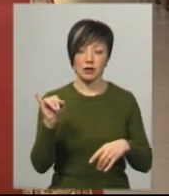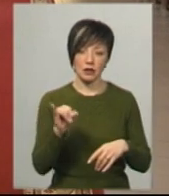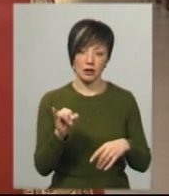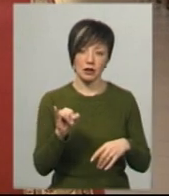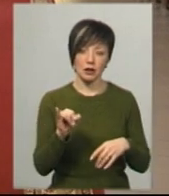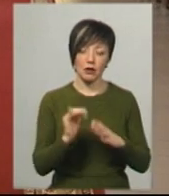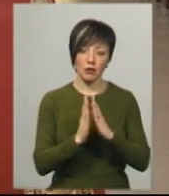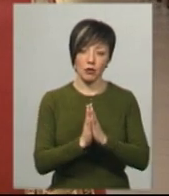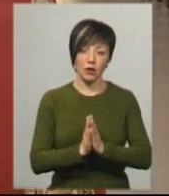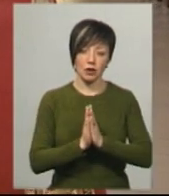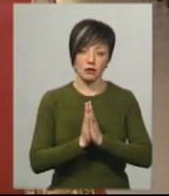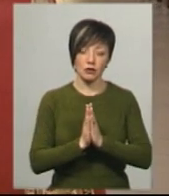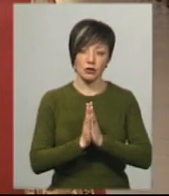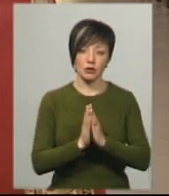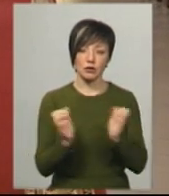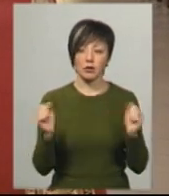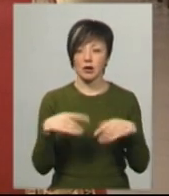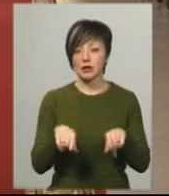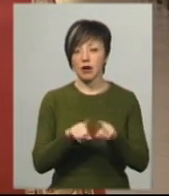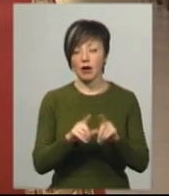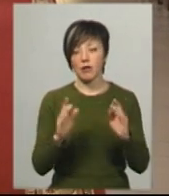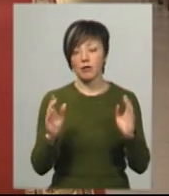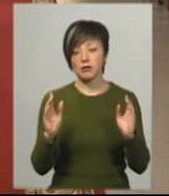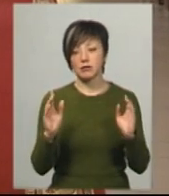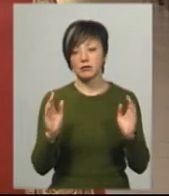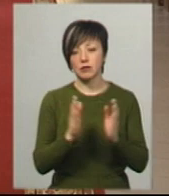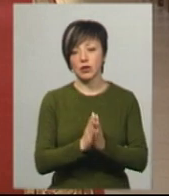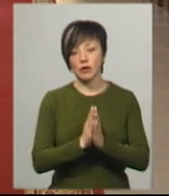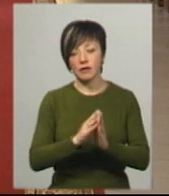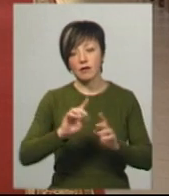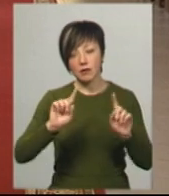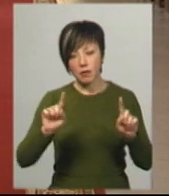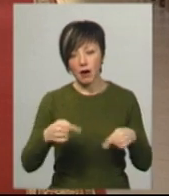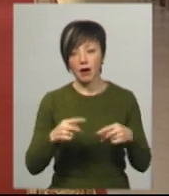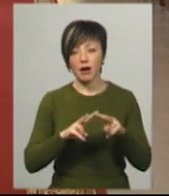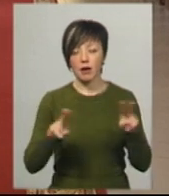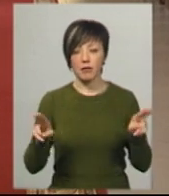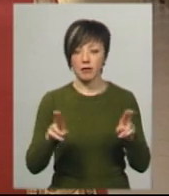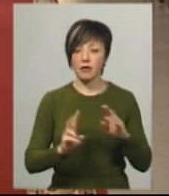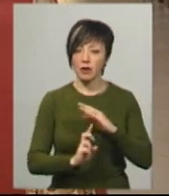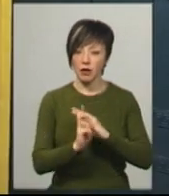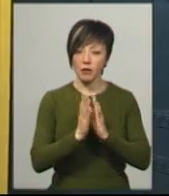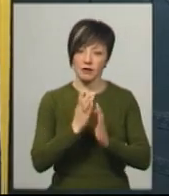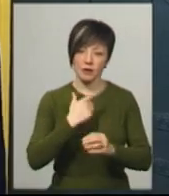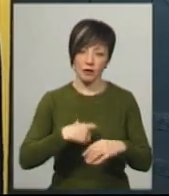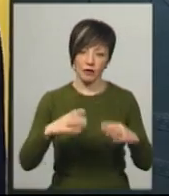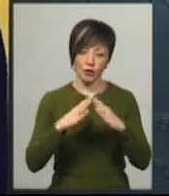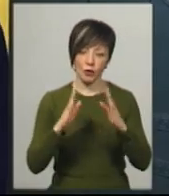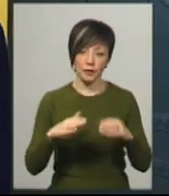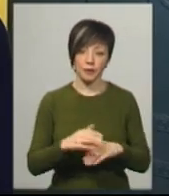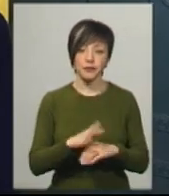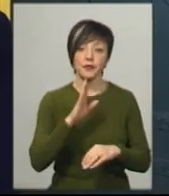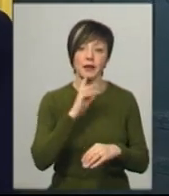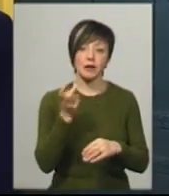збираються на молитву. Така молитва вимагає, щоб вони так само, духовно, так як ніби в храмі, молилися в себе вдома. Ліна